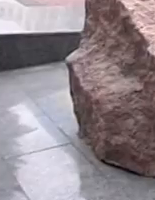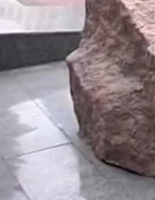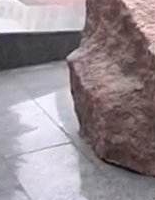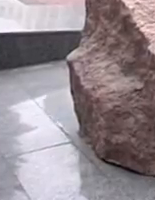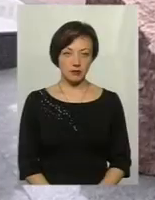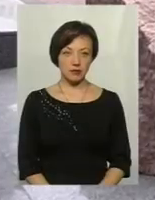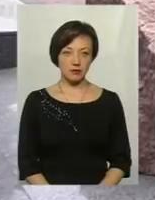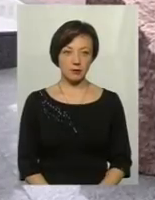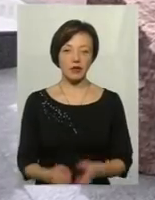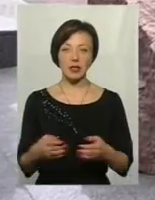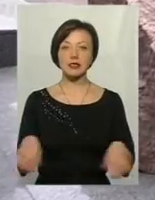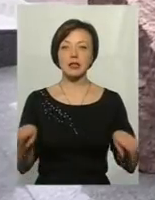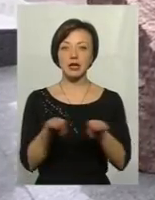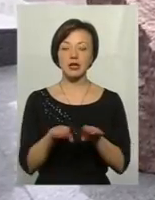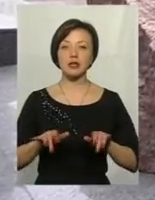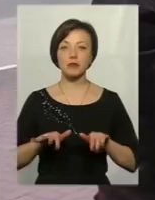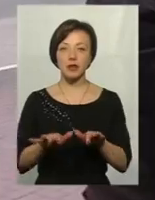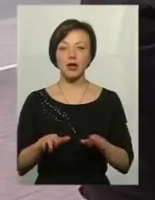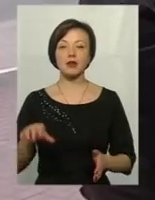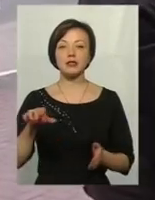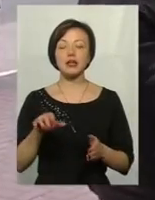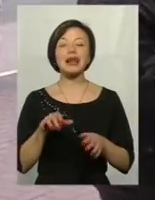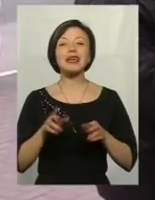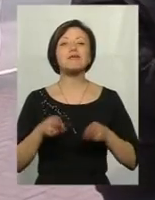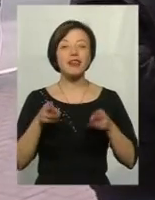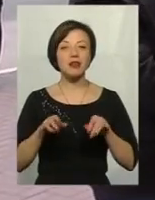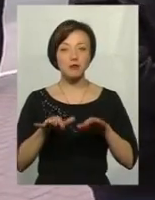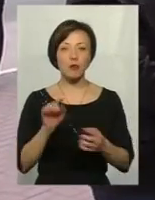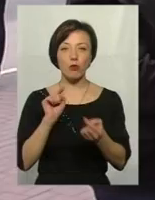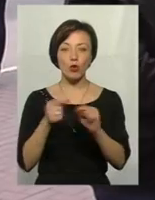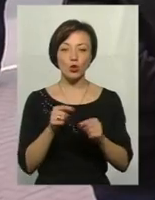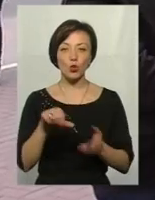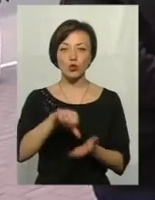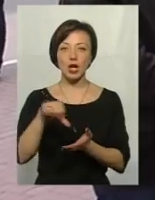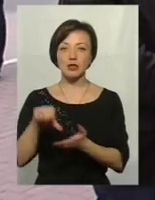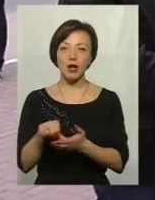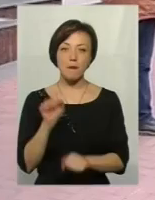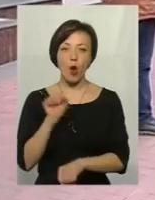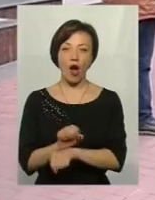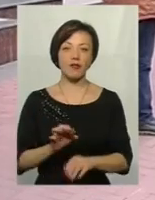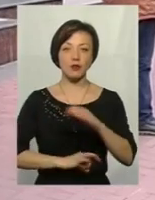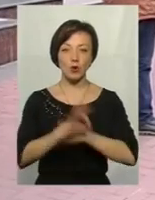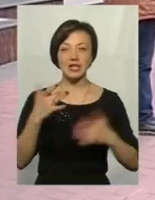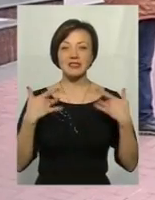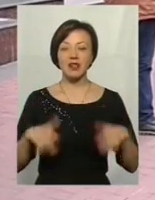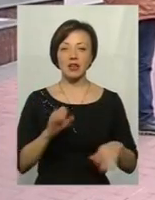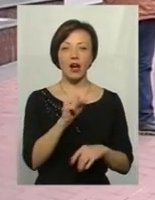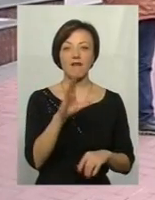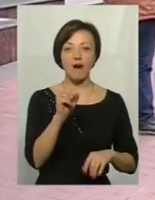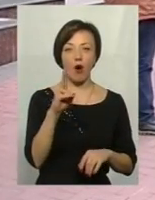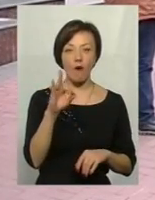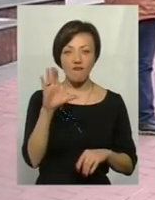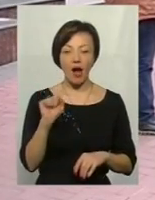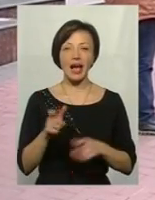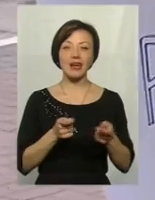Закрити кримінальні справи проти учасників блокади на Сході, звільнити міністра Авакова та керівника СБУ Грицака, та